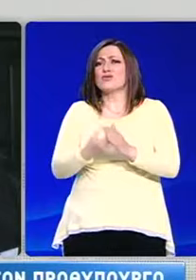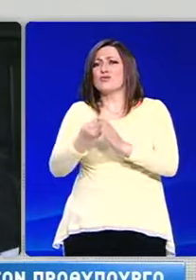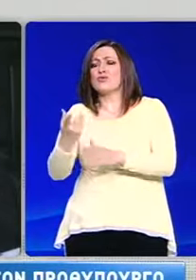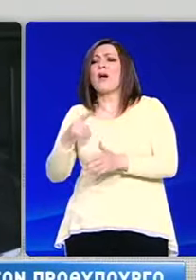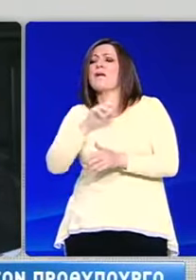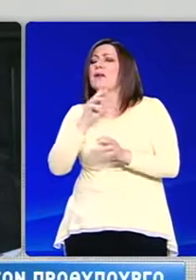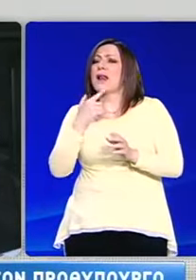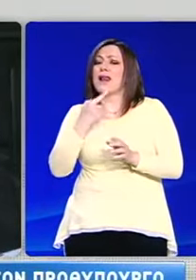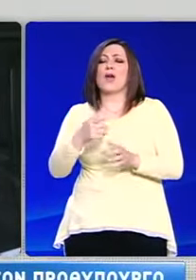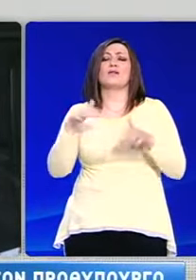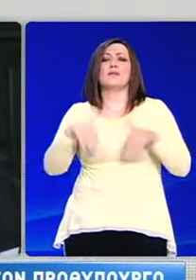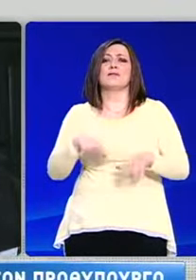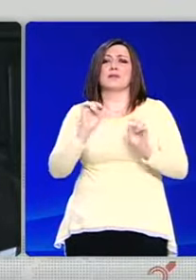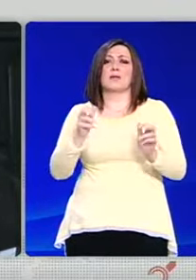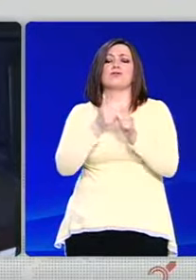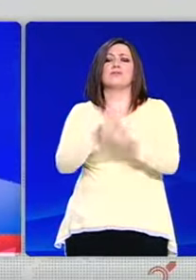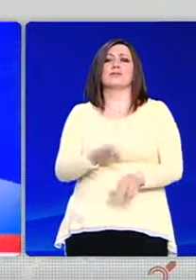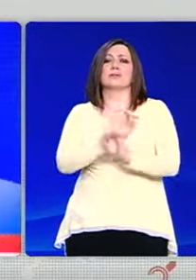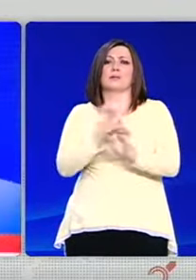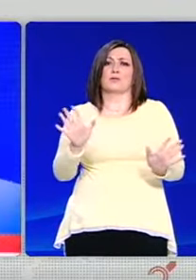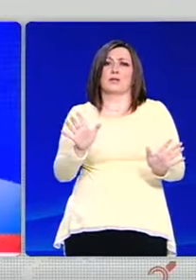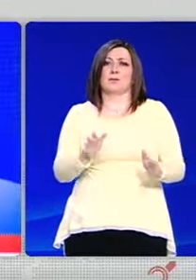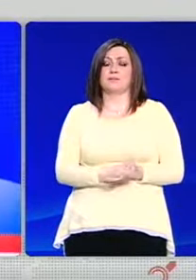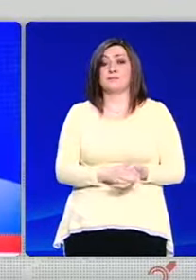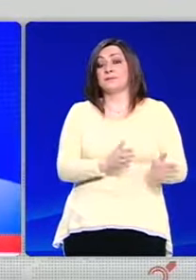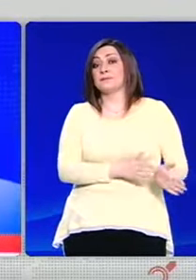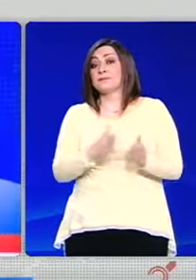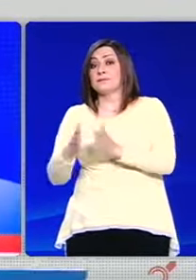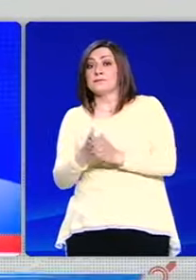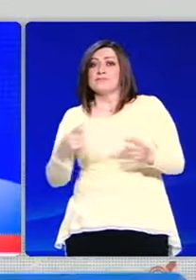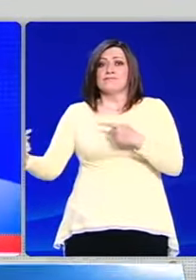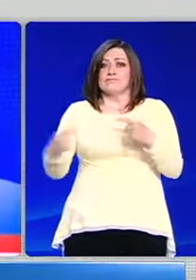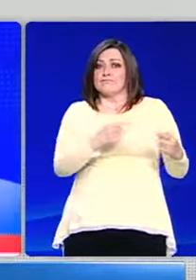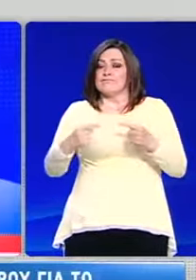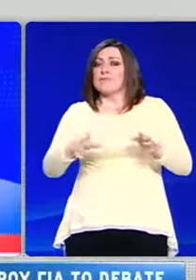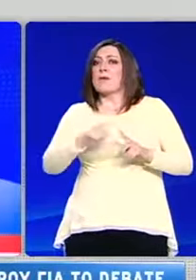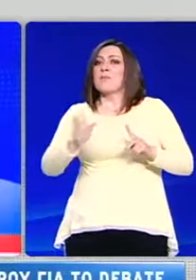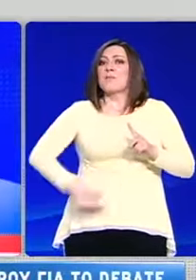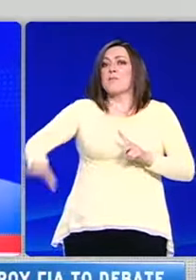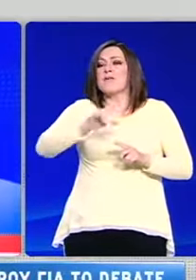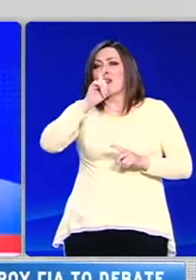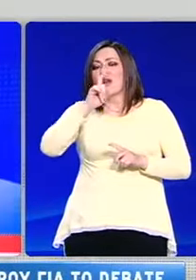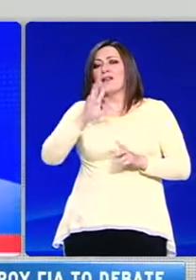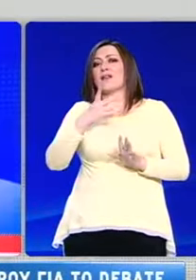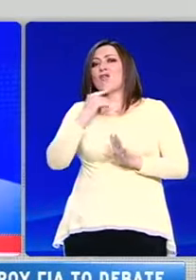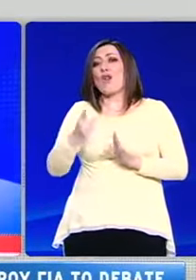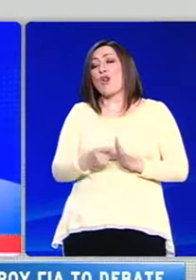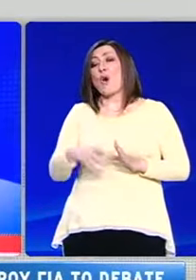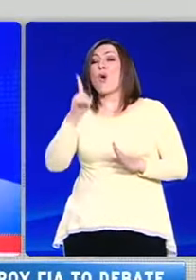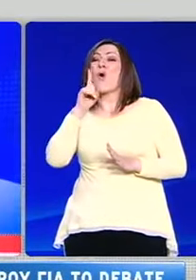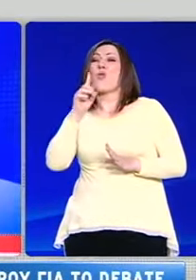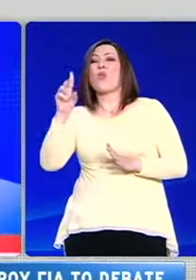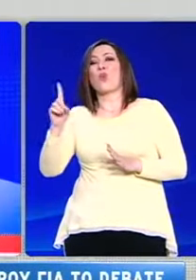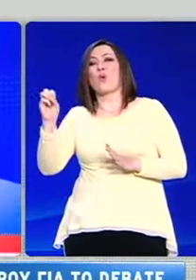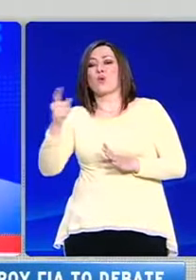δεν τήρησε καμία, είπε ο κ. Καμένος. Έντονη αντιπαράθεση ξέσπασε στην περιφέρεια Αττικής με αφορμή η πρόταση της Ρένα